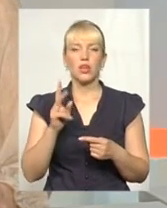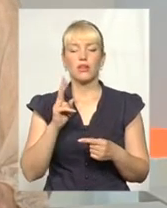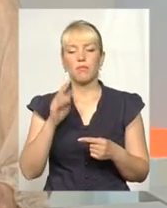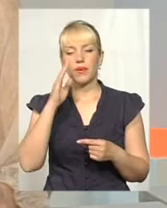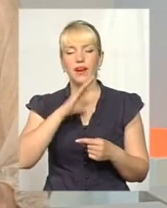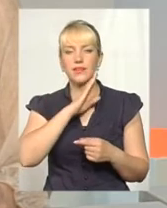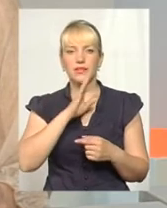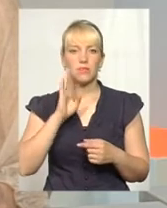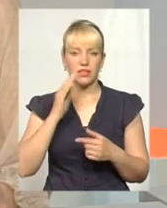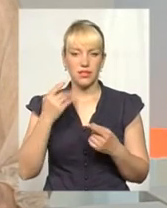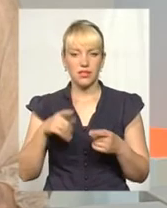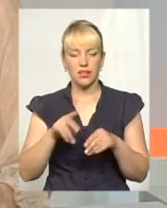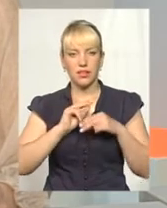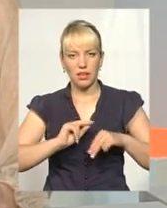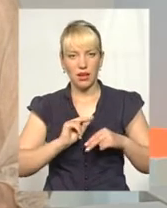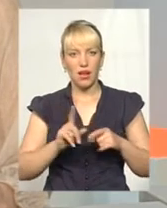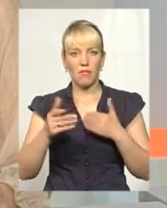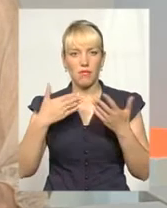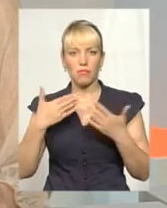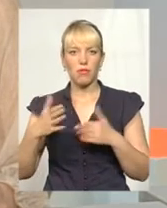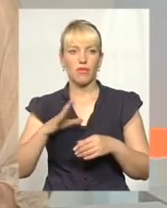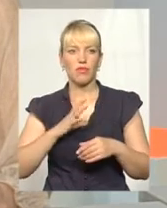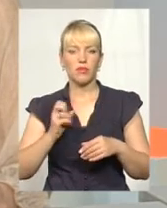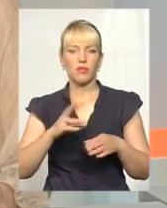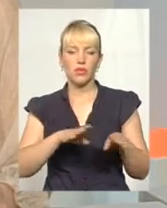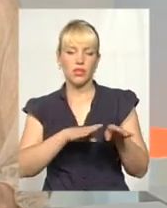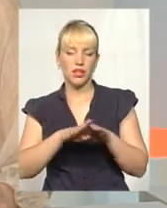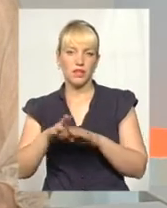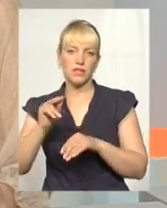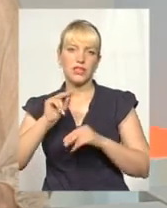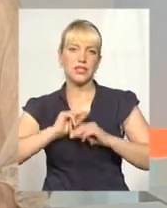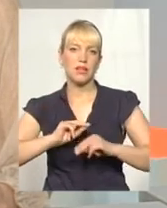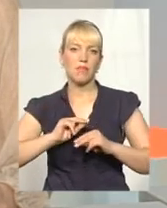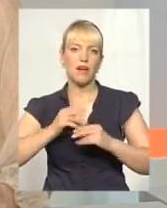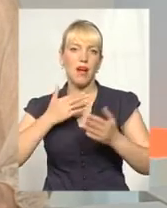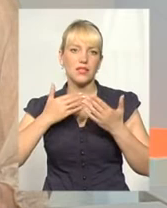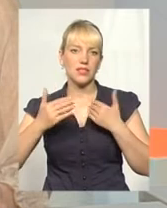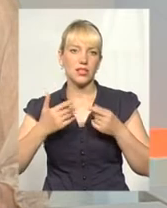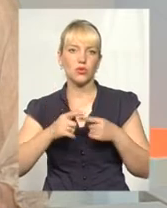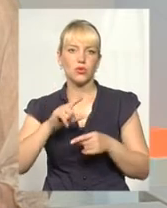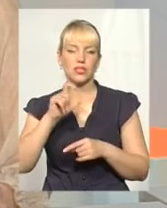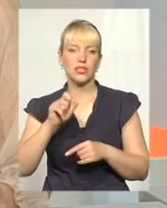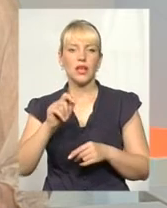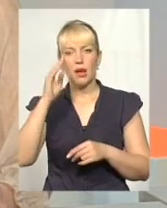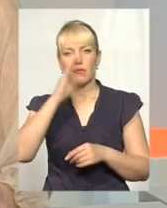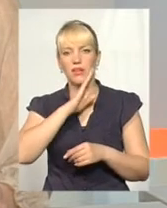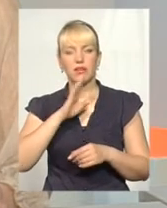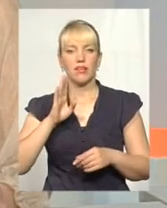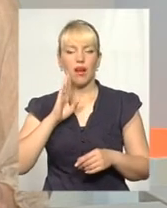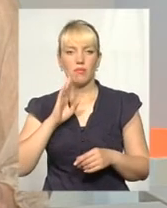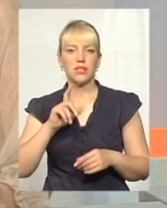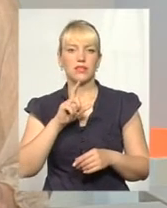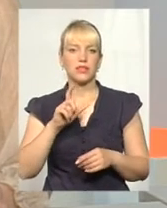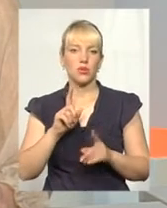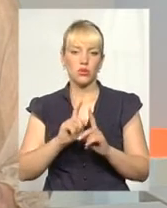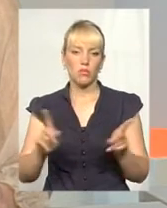батьками повинно було б бути на рівні з працею з батьками діток з особливими потребами. Тому що